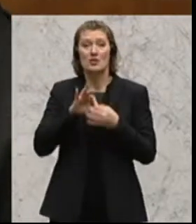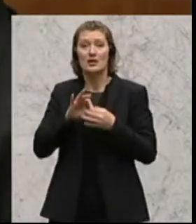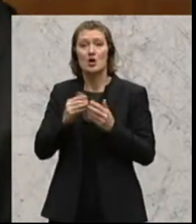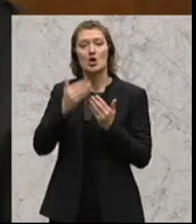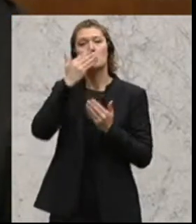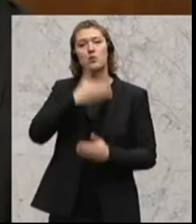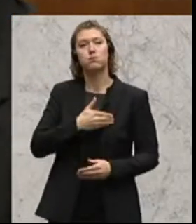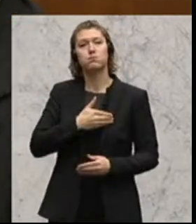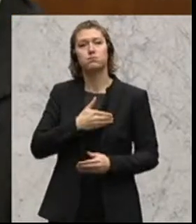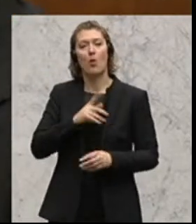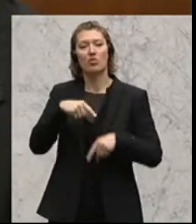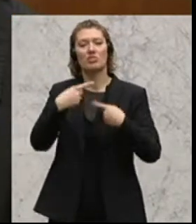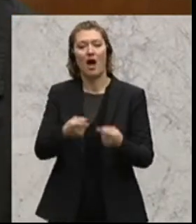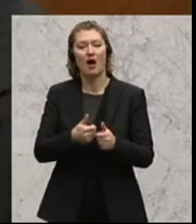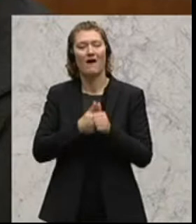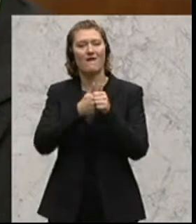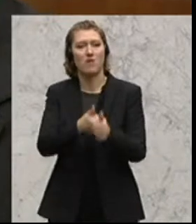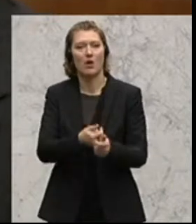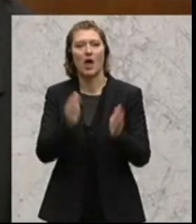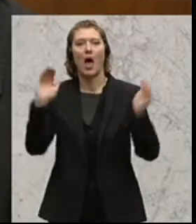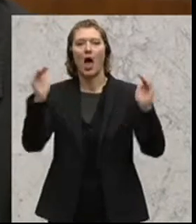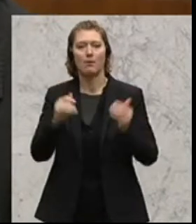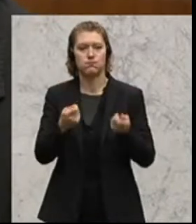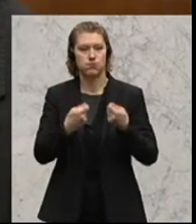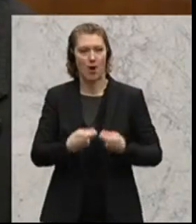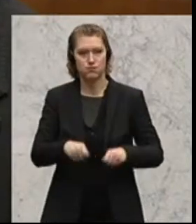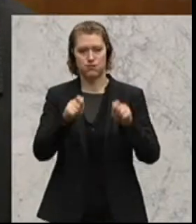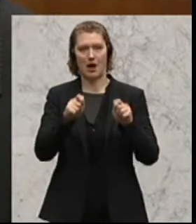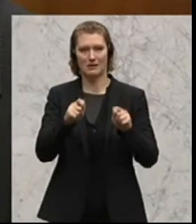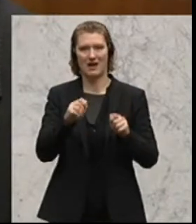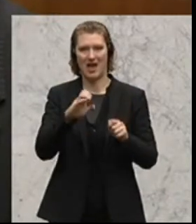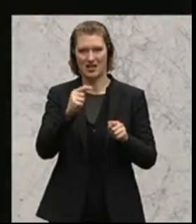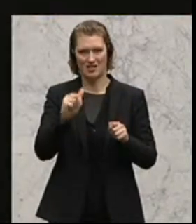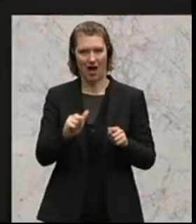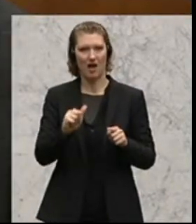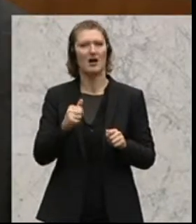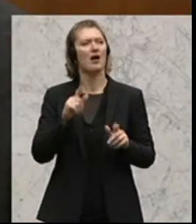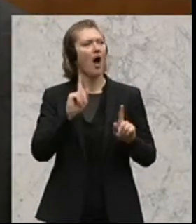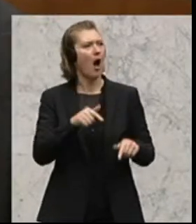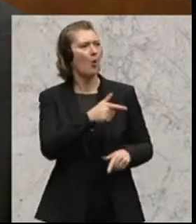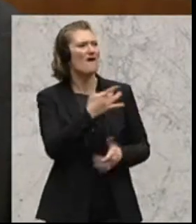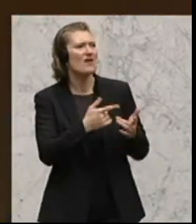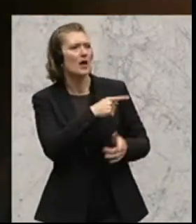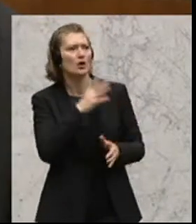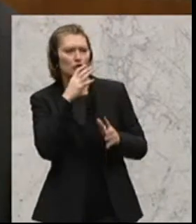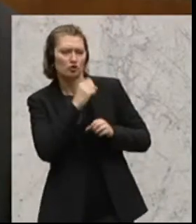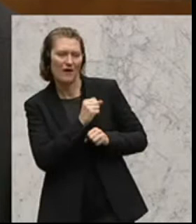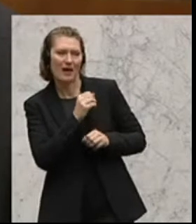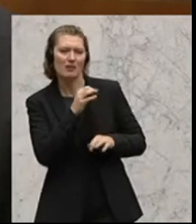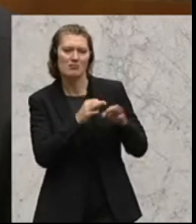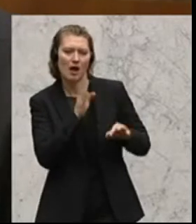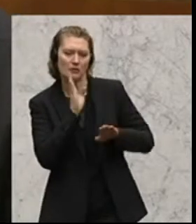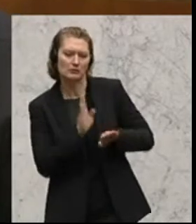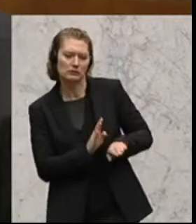-Nachfolge Abbaubank Heta. Was Sie nicht zusätzlich erwähnt haben, vielleicht auch aus taktischen Gründen, sehen Sie eine